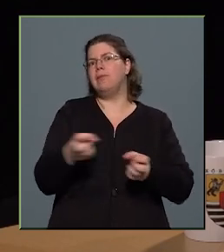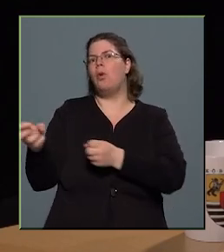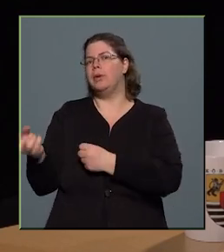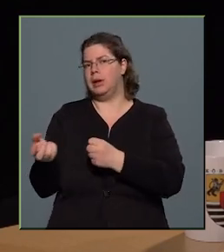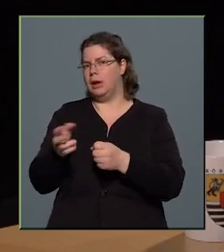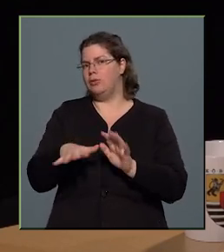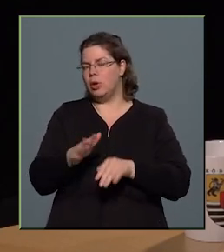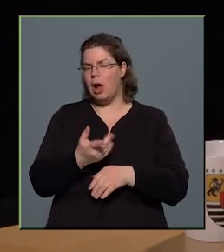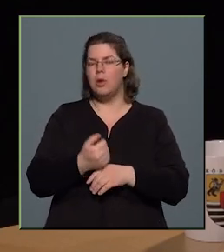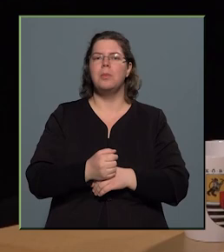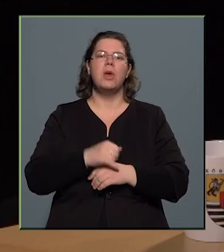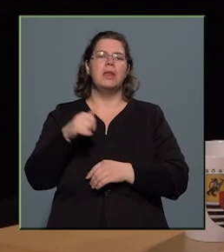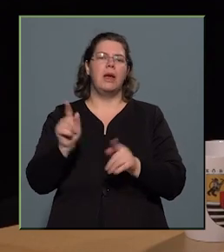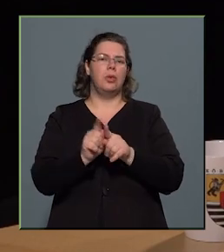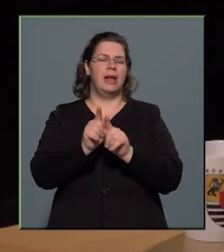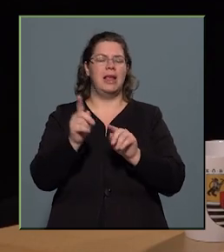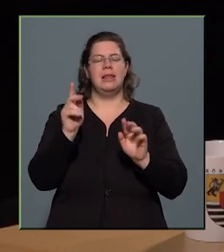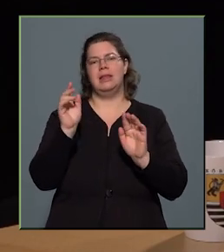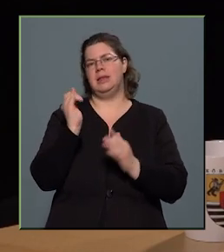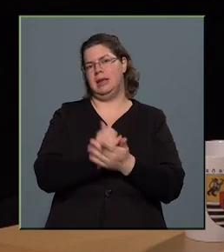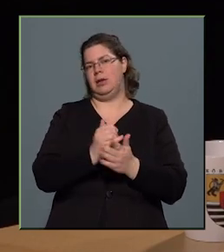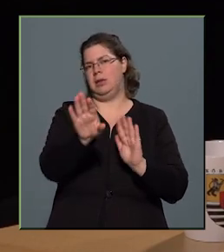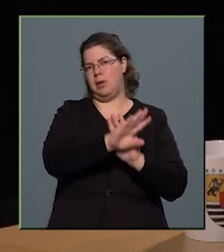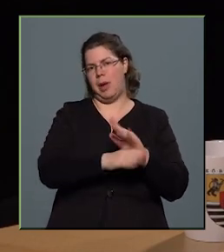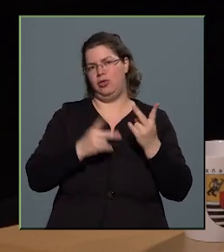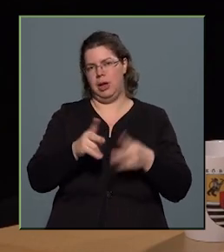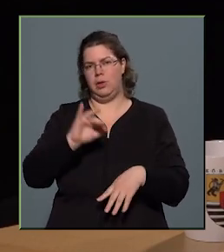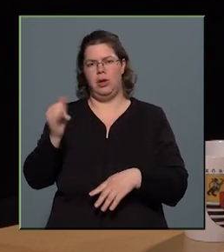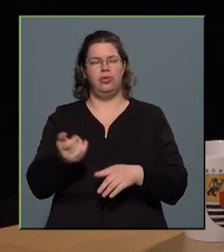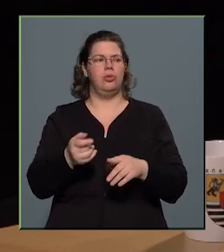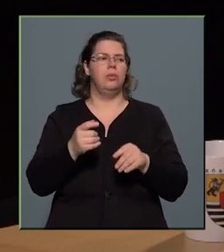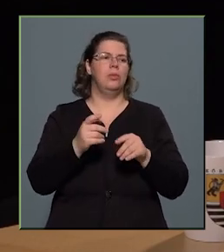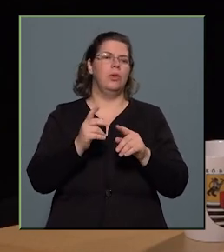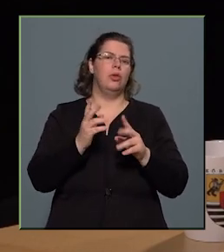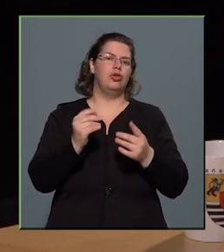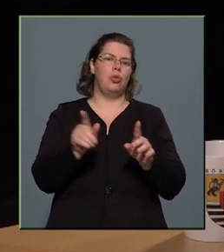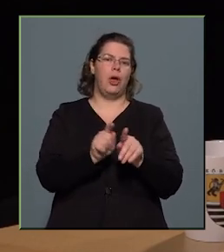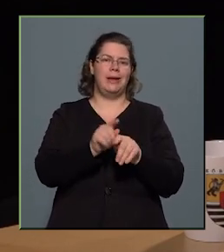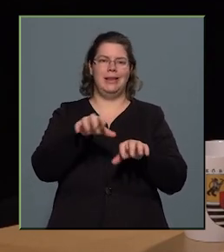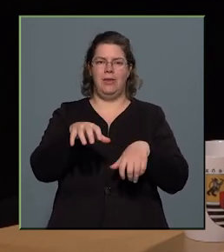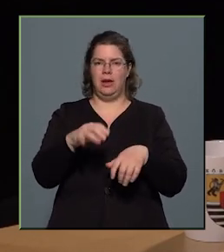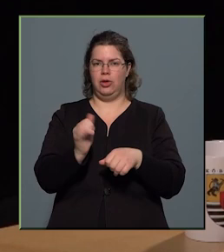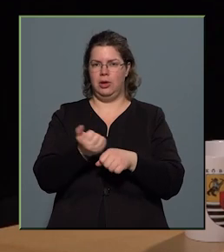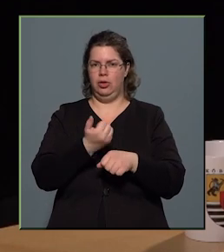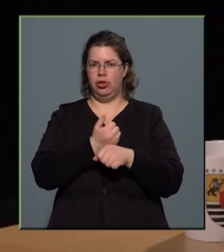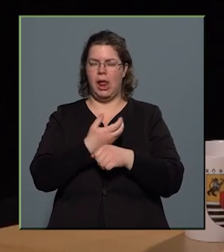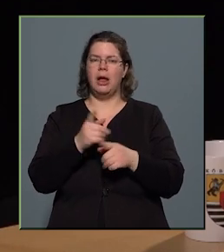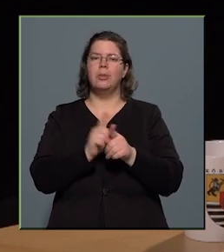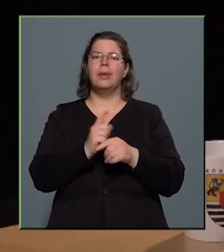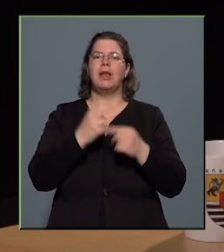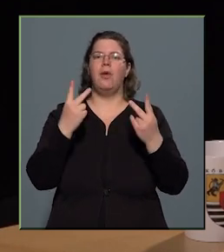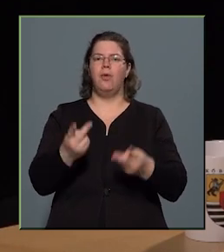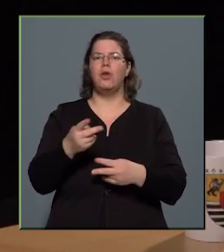szabálysértőkre is, és hát ugyan nagyon sok olyan tevékenységet is végzünk, mint például a vagyonőri